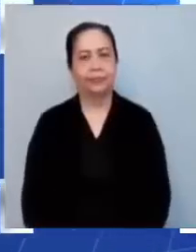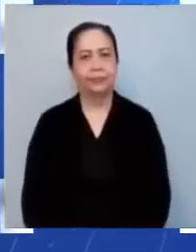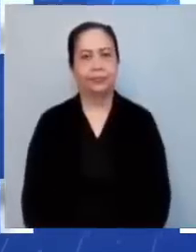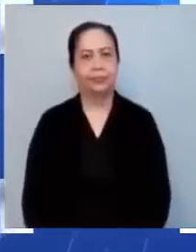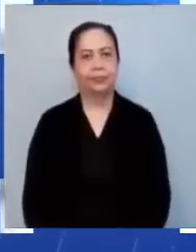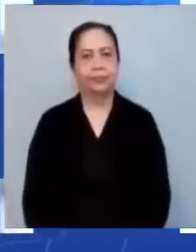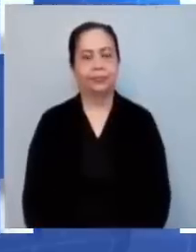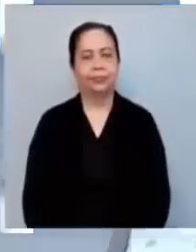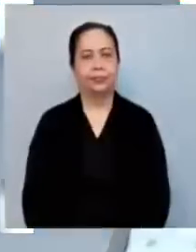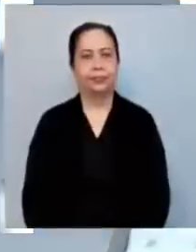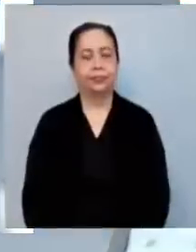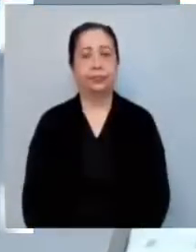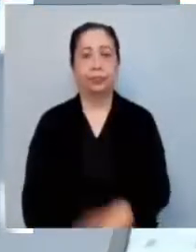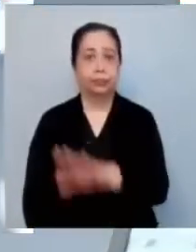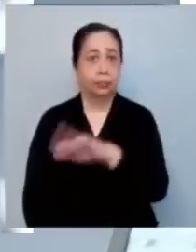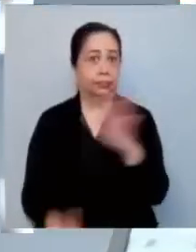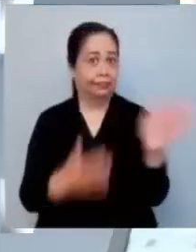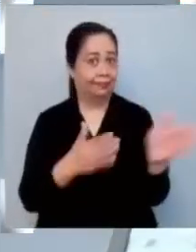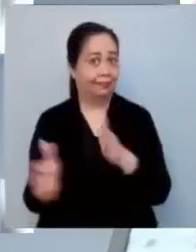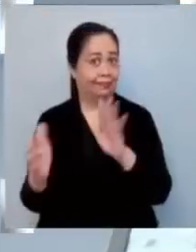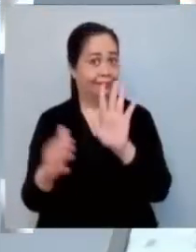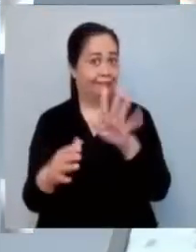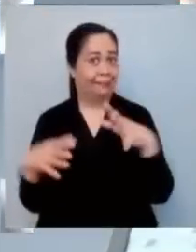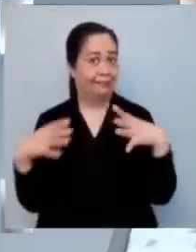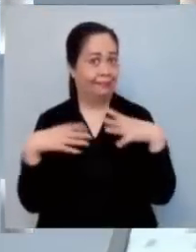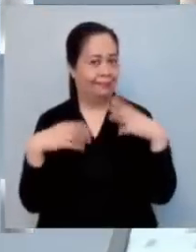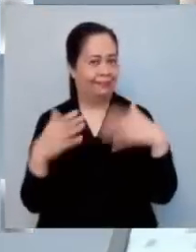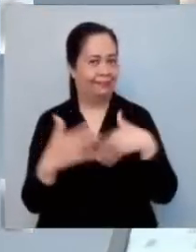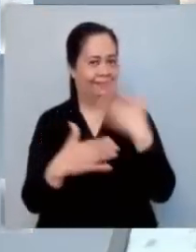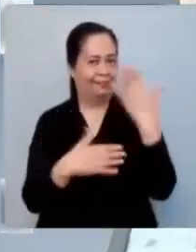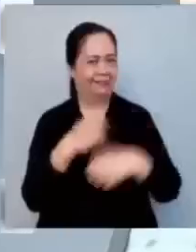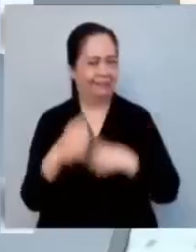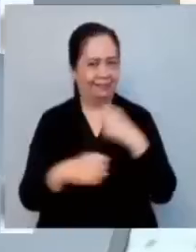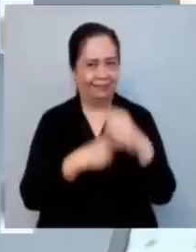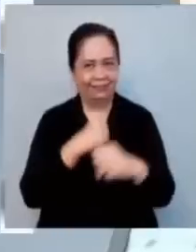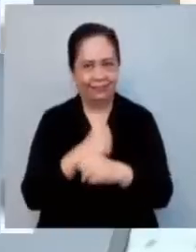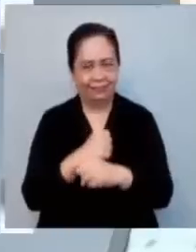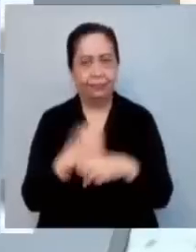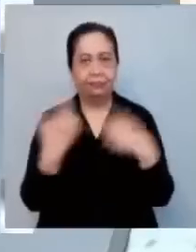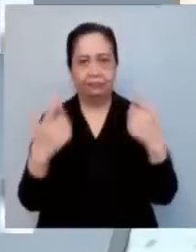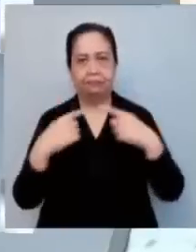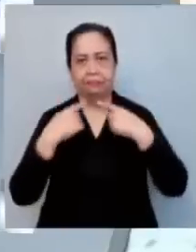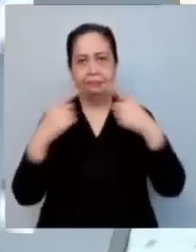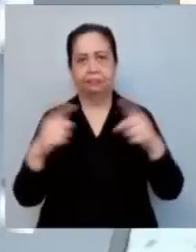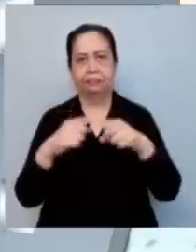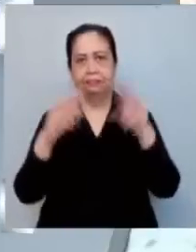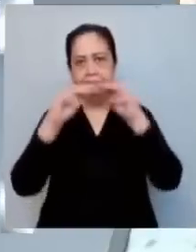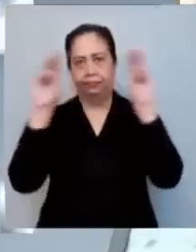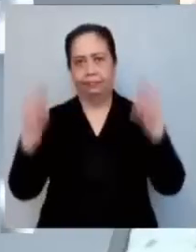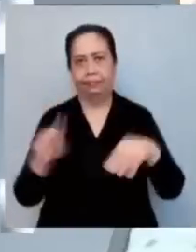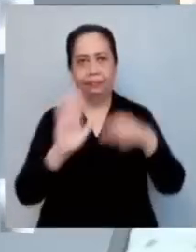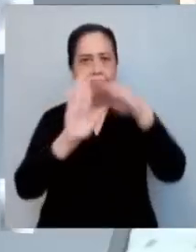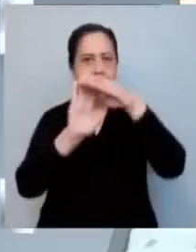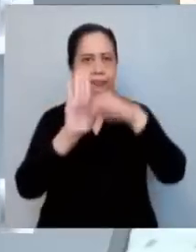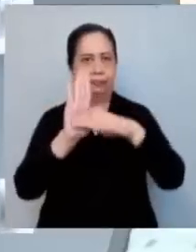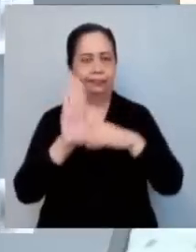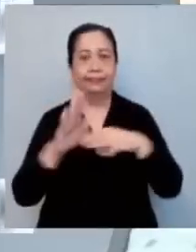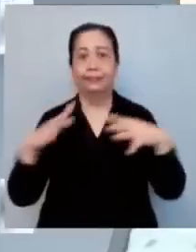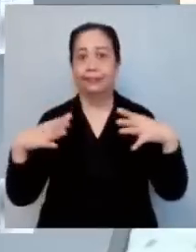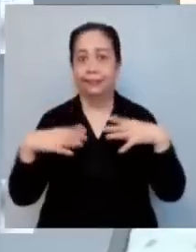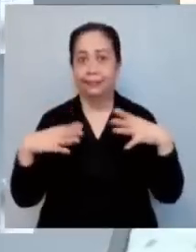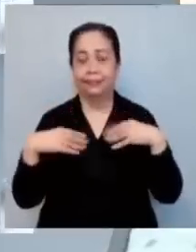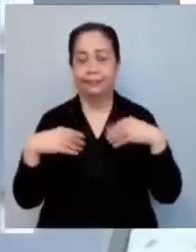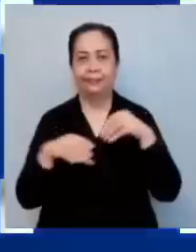Kapuso, planuhin na ang inyong mga bakasyon sa susunod na taon. Inilabas na po na Malacanang ang lista ng mga holidays sa 2023.